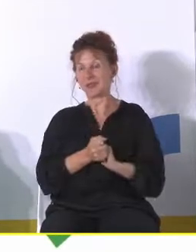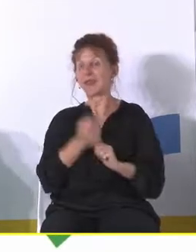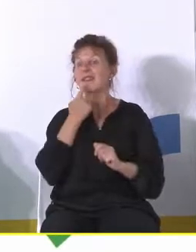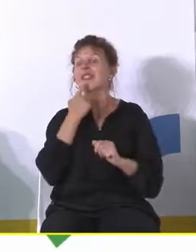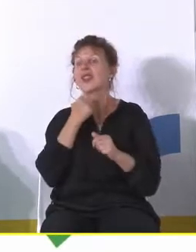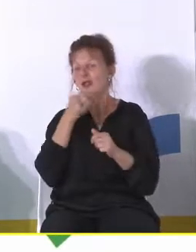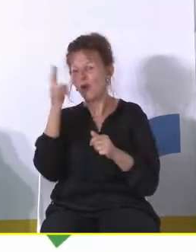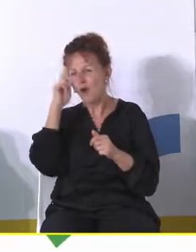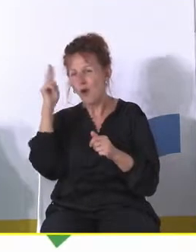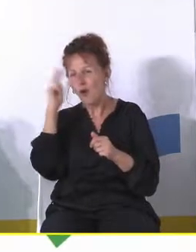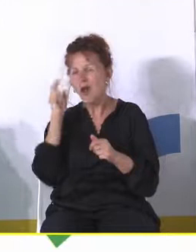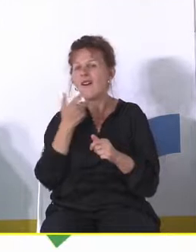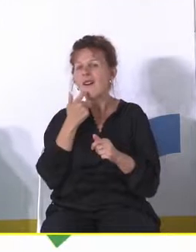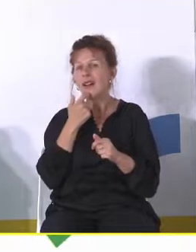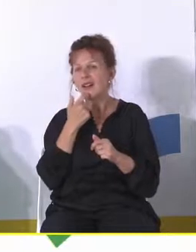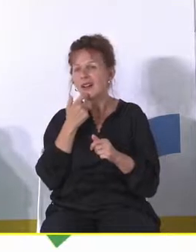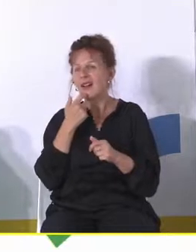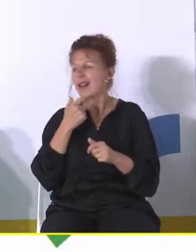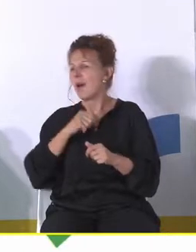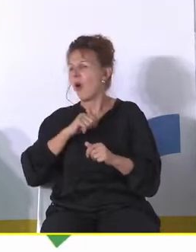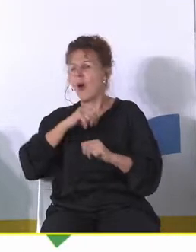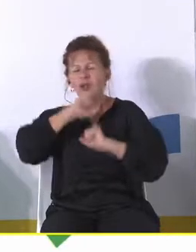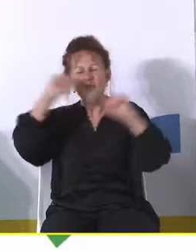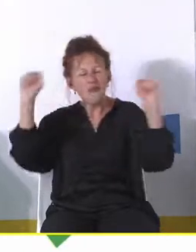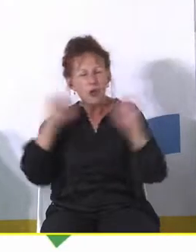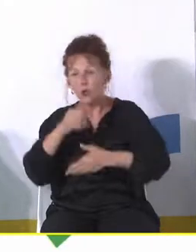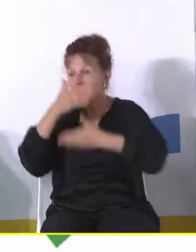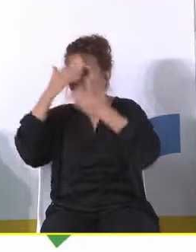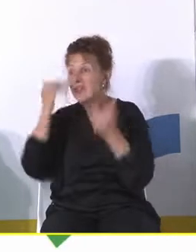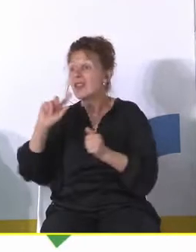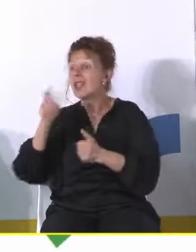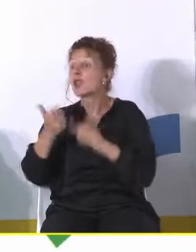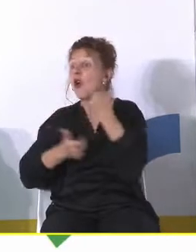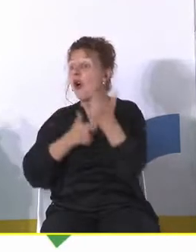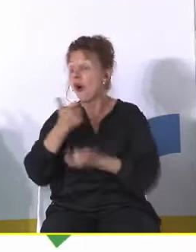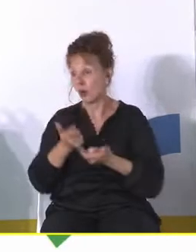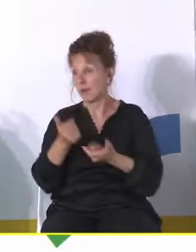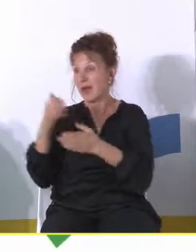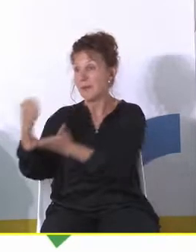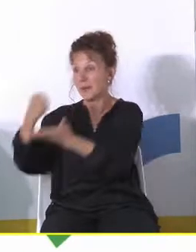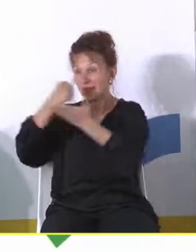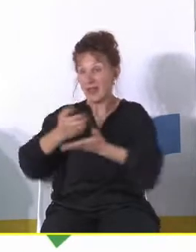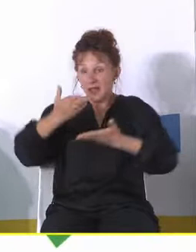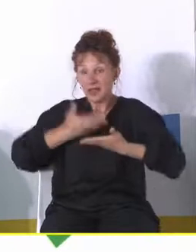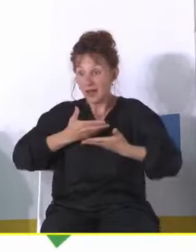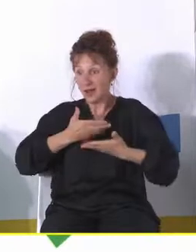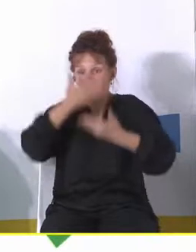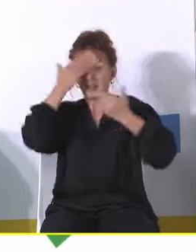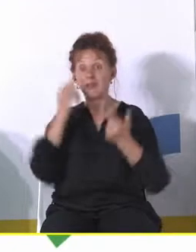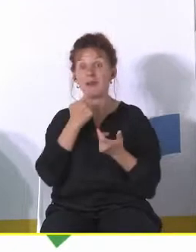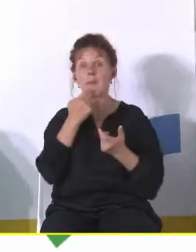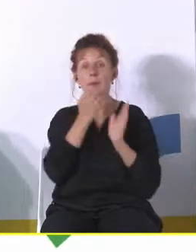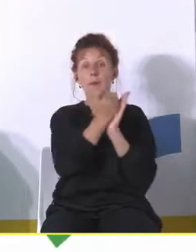widzicie, na czym to polega? On nie ma świadomości tego, co on za swoje pieniądze robi. Jedna z najboleśniejszych